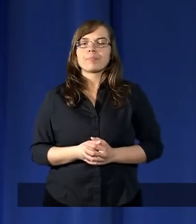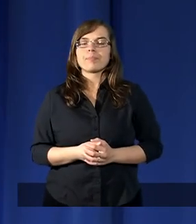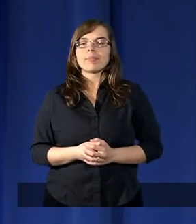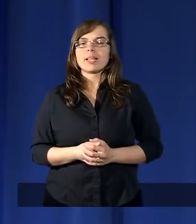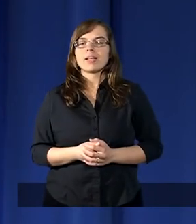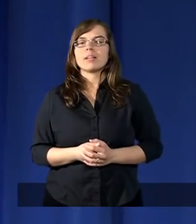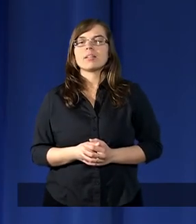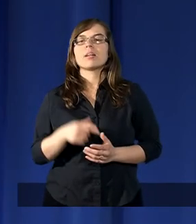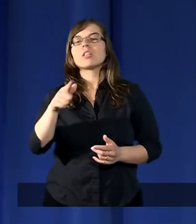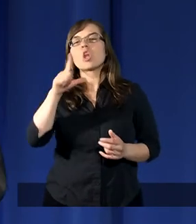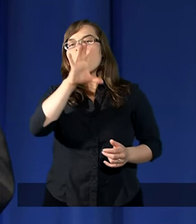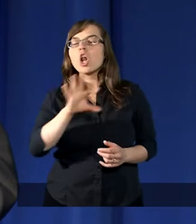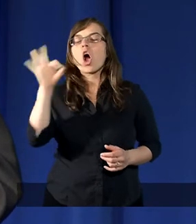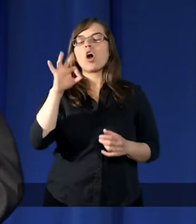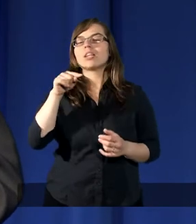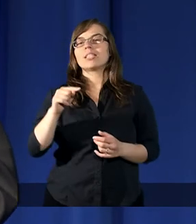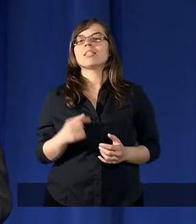To jest los.